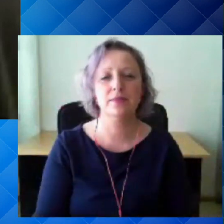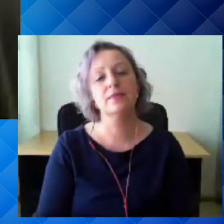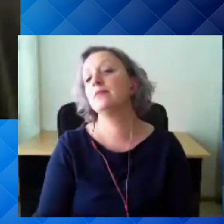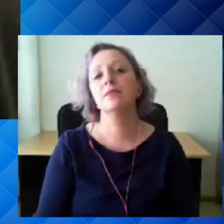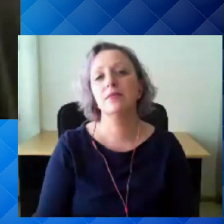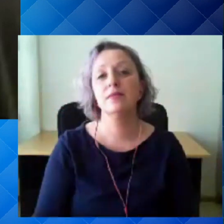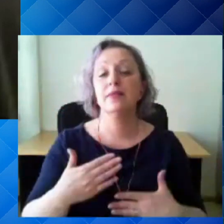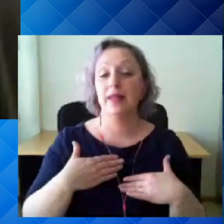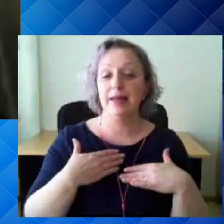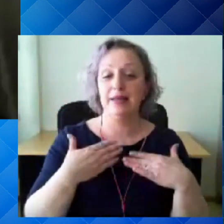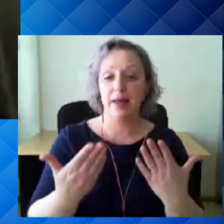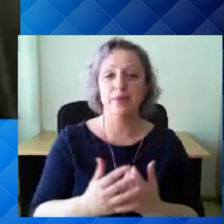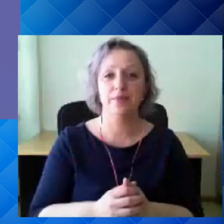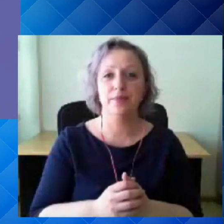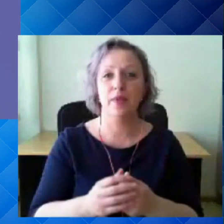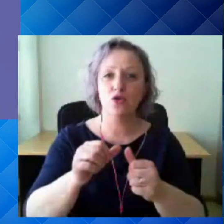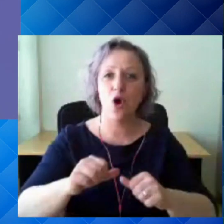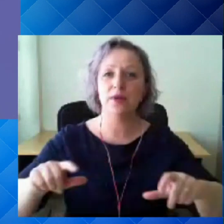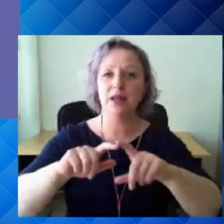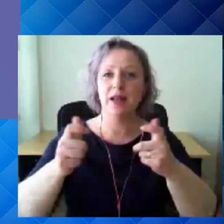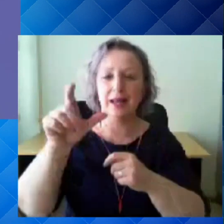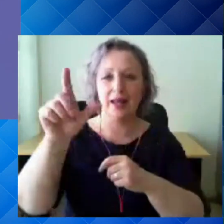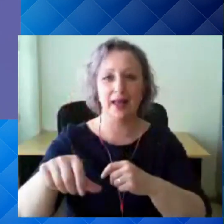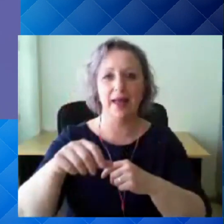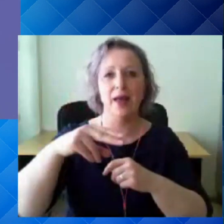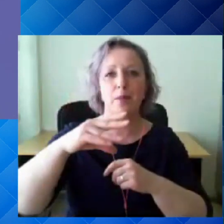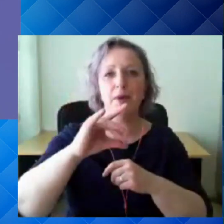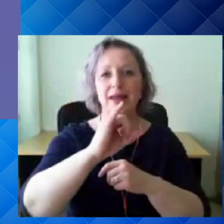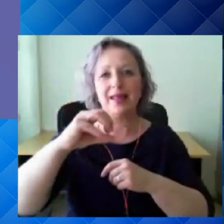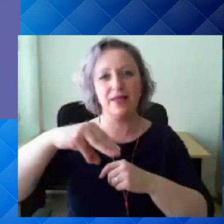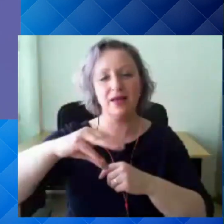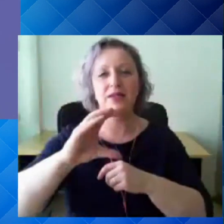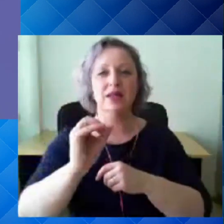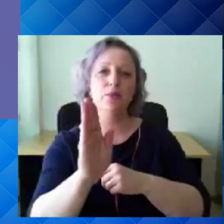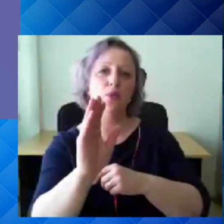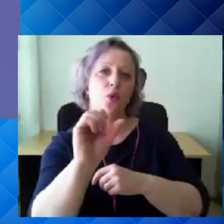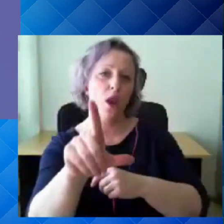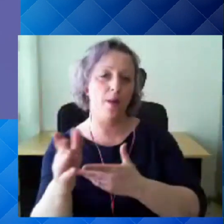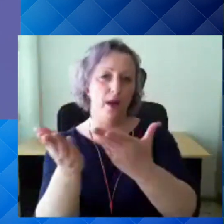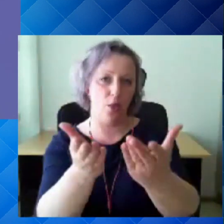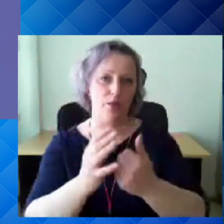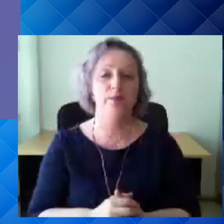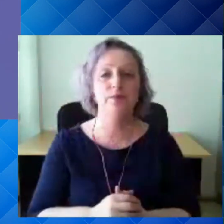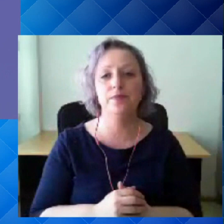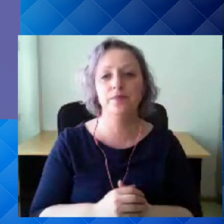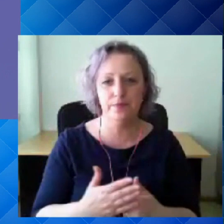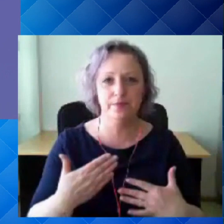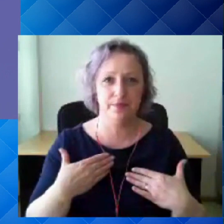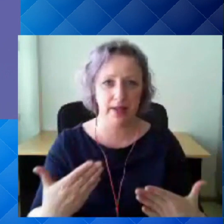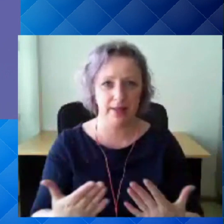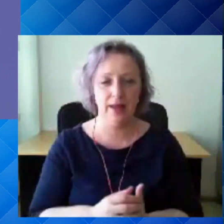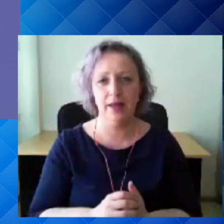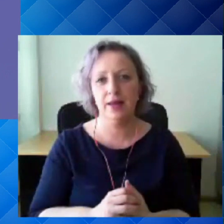Nii, aitäh, komissionilige Priit soob, Sibul soovib küsimust, need Priit palun. Aitäh,